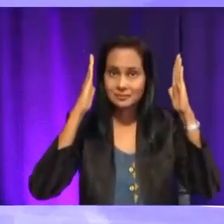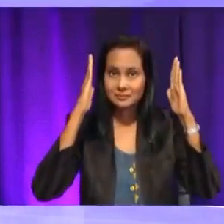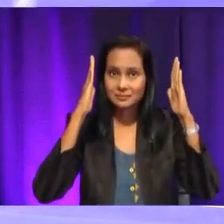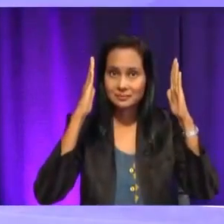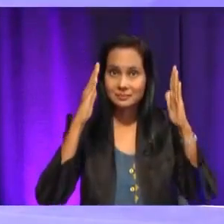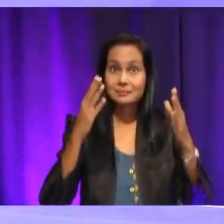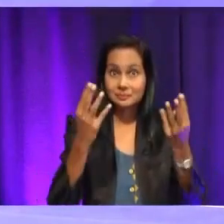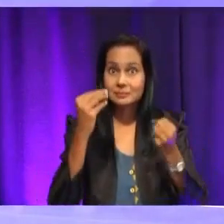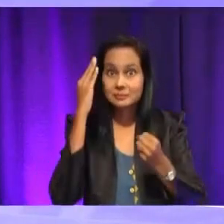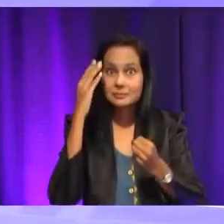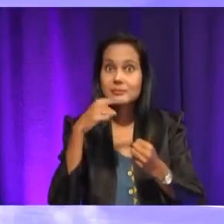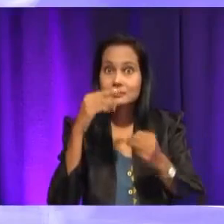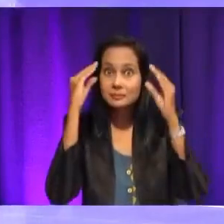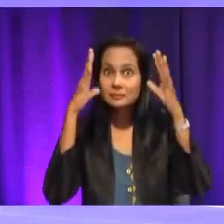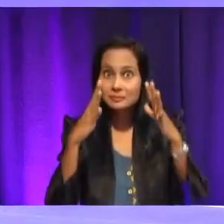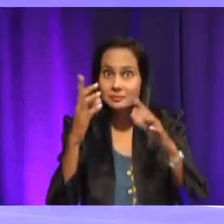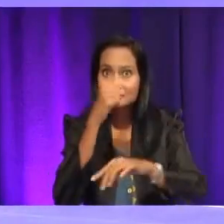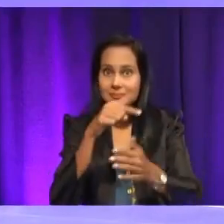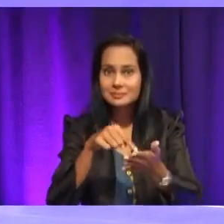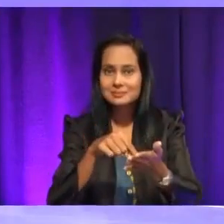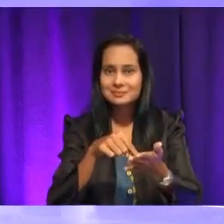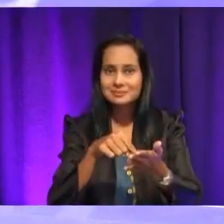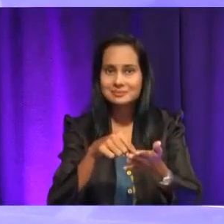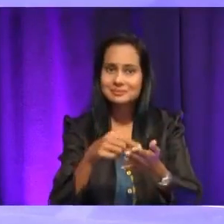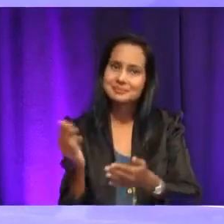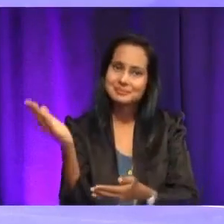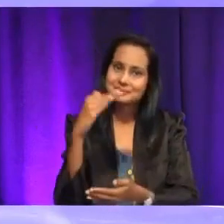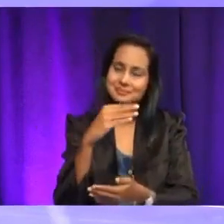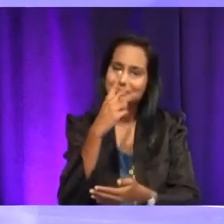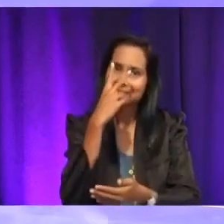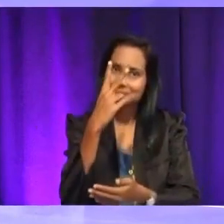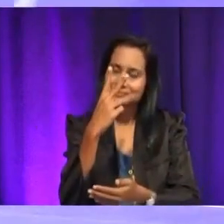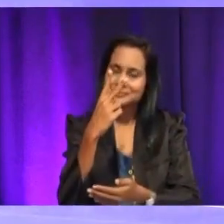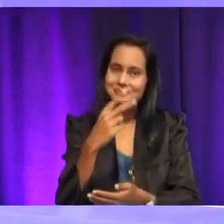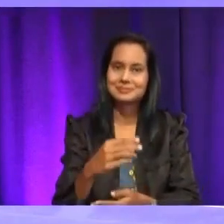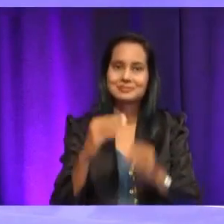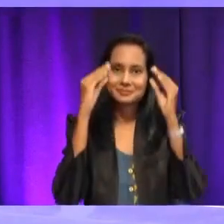Nak tahu siapa guru yang akan bersama-sama dengan Ria pada hari ini? Ayo kita saksikan dahulu profil beliau.